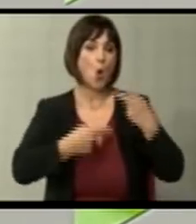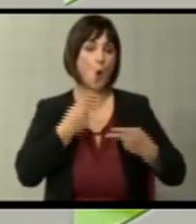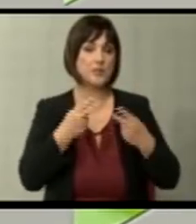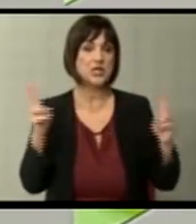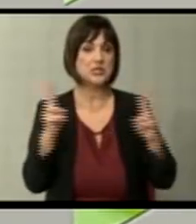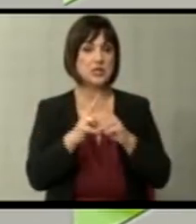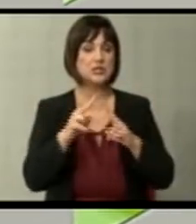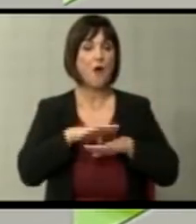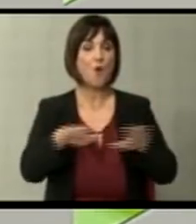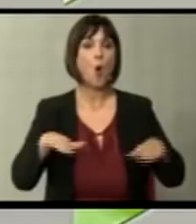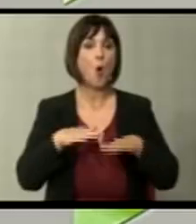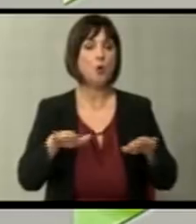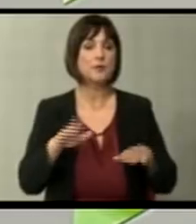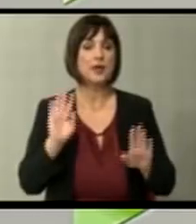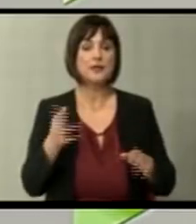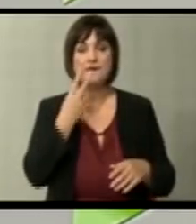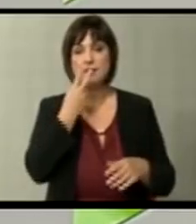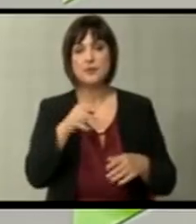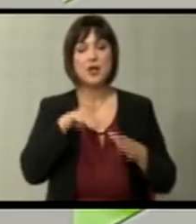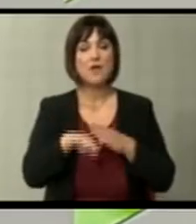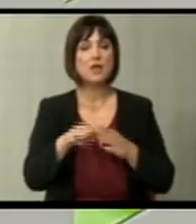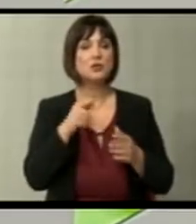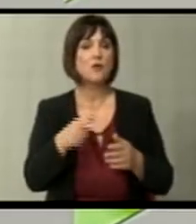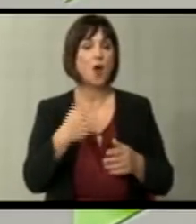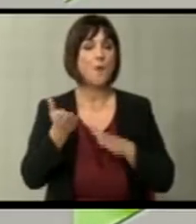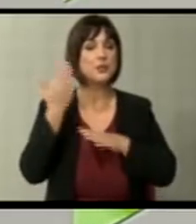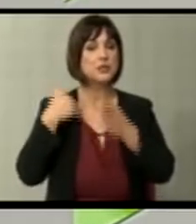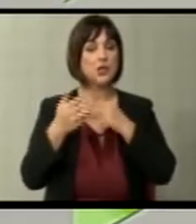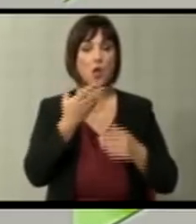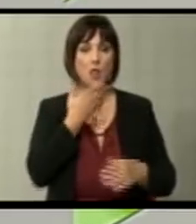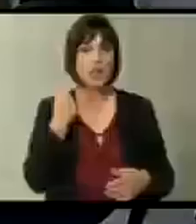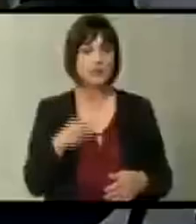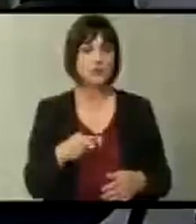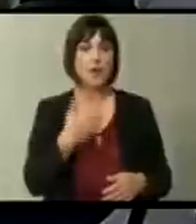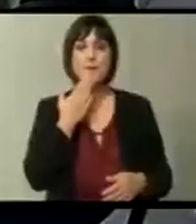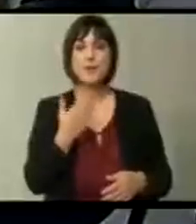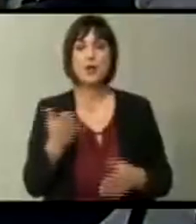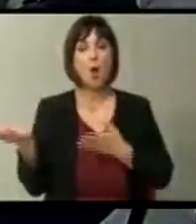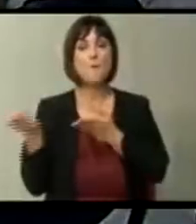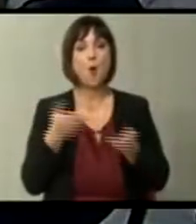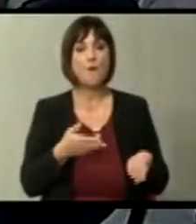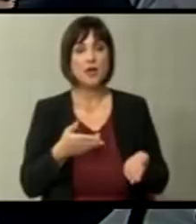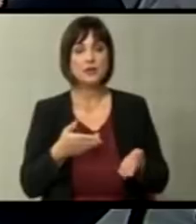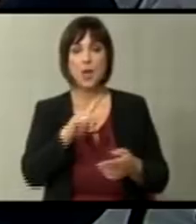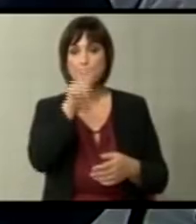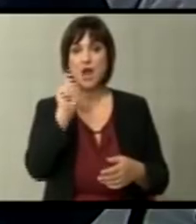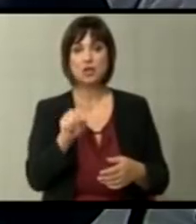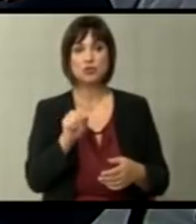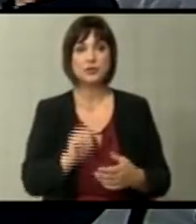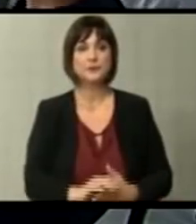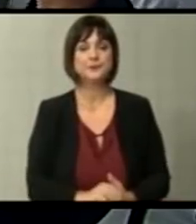срекава во окрит, да видиме некаов напредок во Минатото го немаше баш. Добре, благодарам. Повелете прашање?